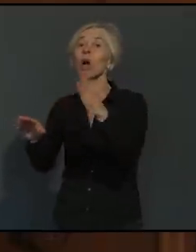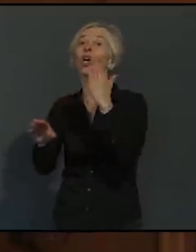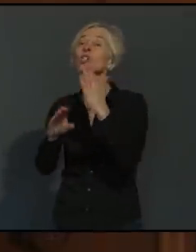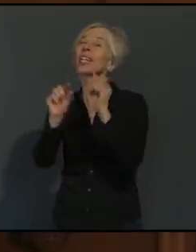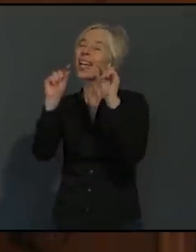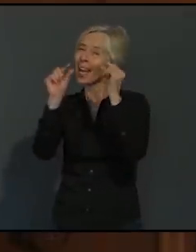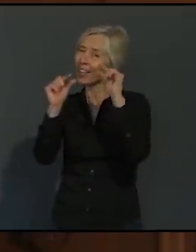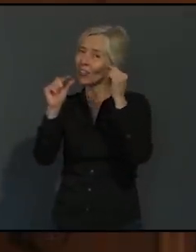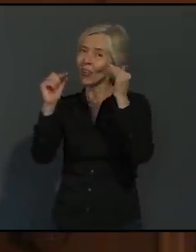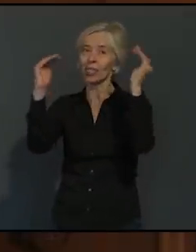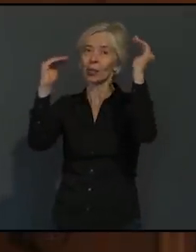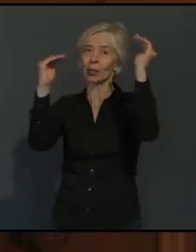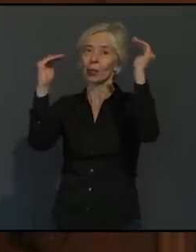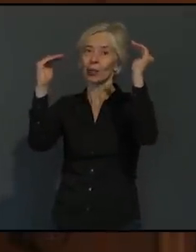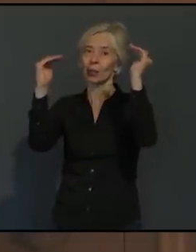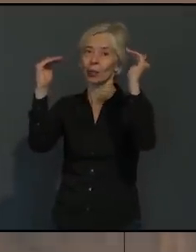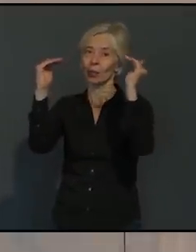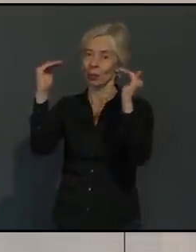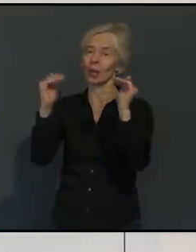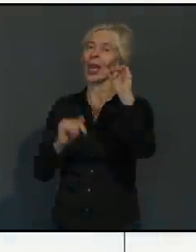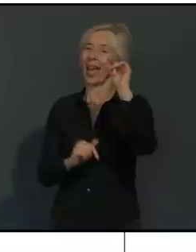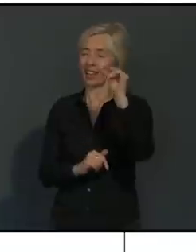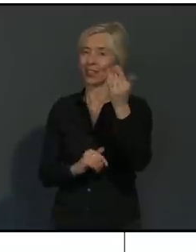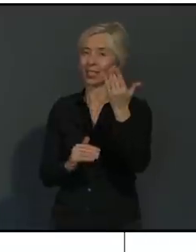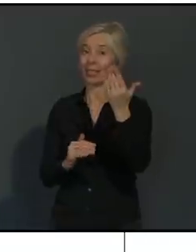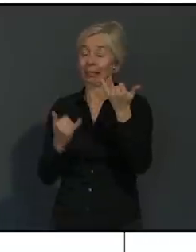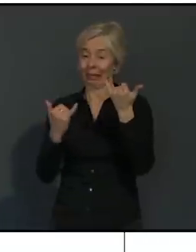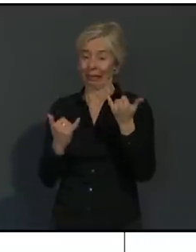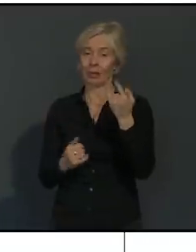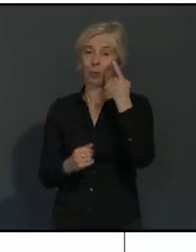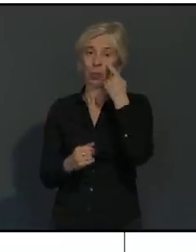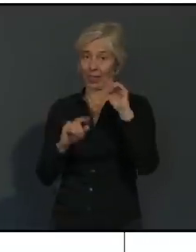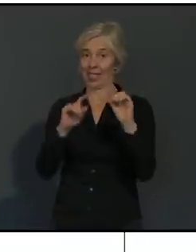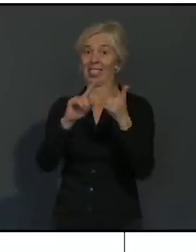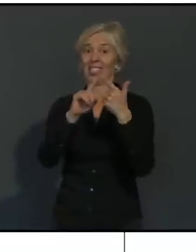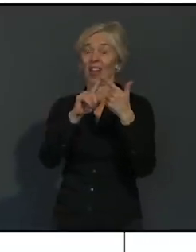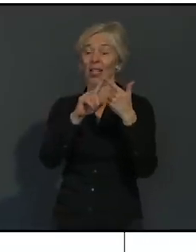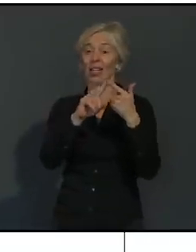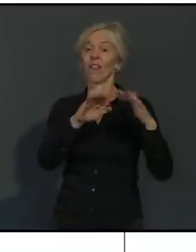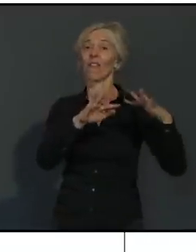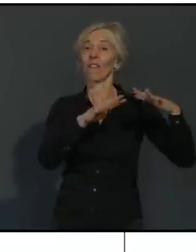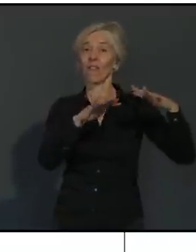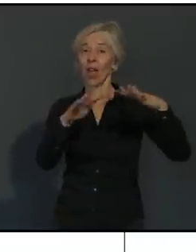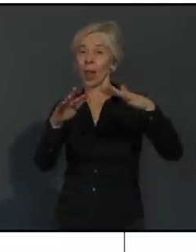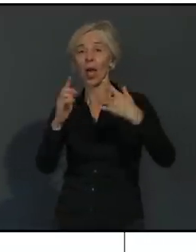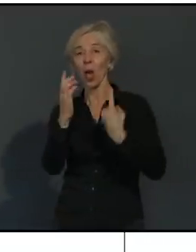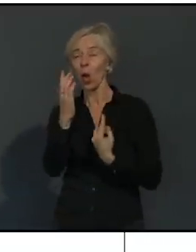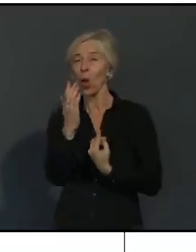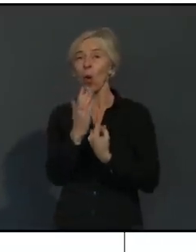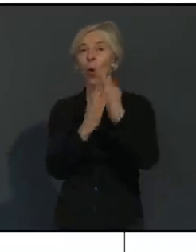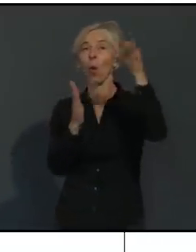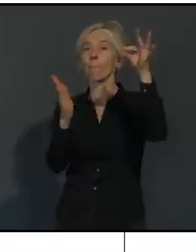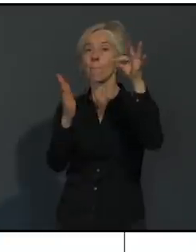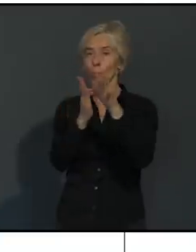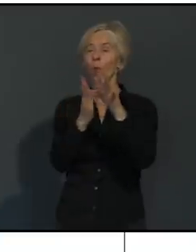Wir haben den Höhepunkt der zweiten Welle vorerst zumindest überschritten und wir haben derzeit ein